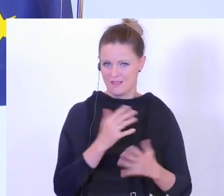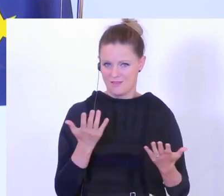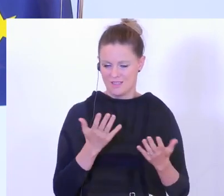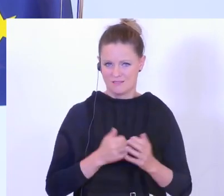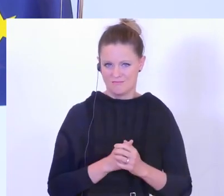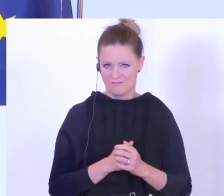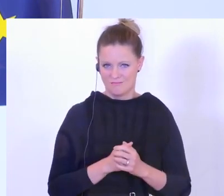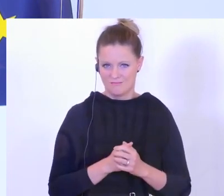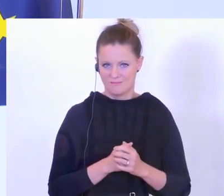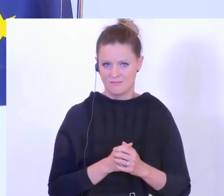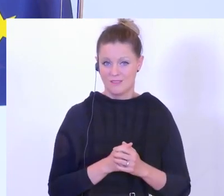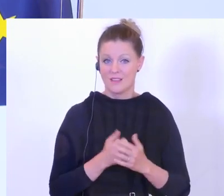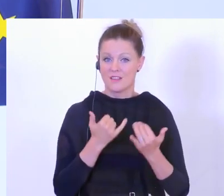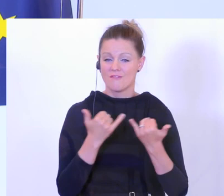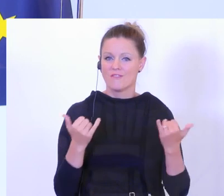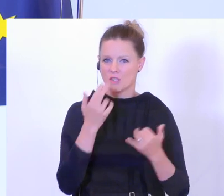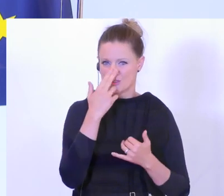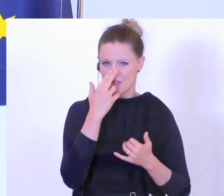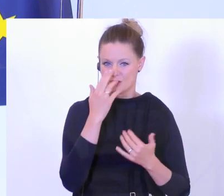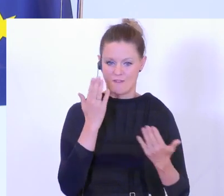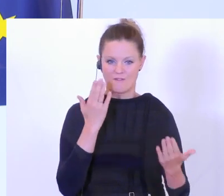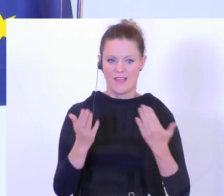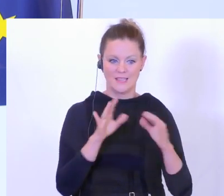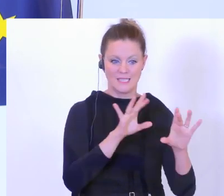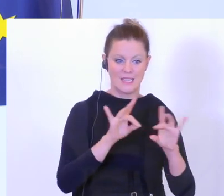wie sieht das Verhältnis Täter-Opfer aus.